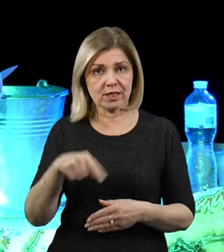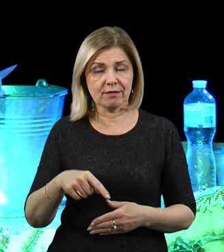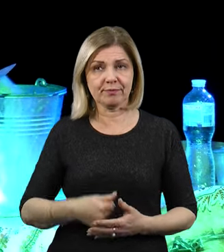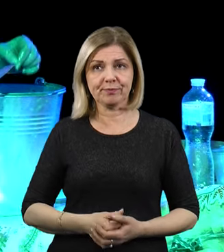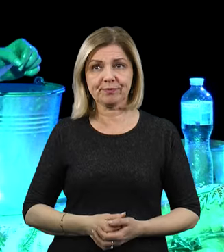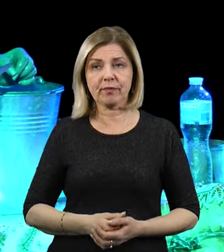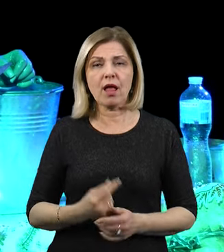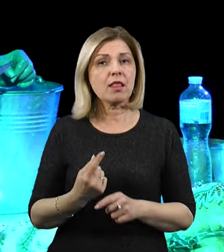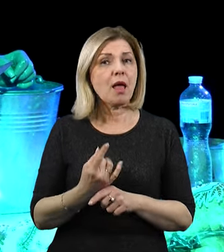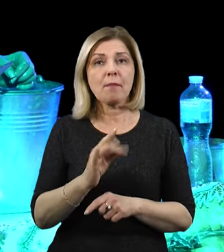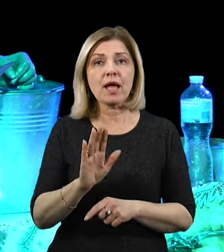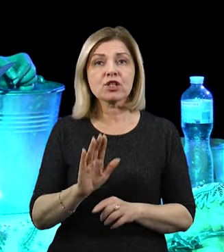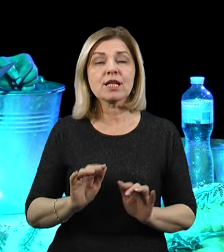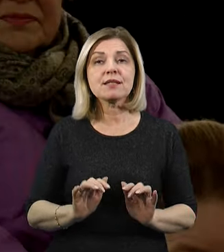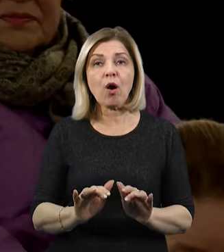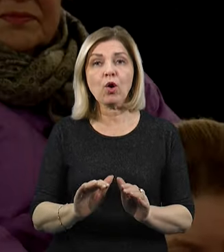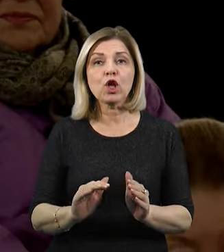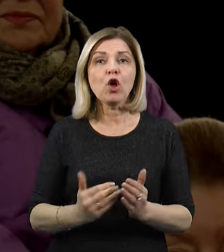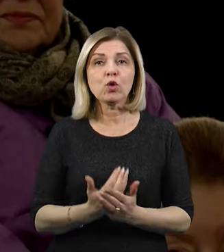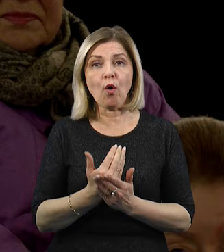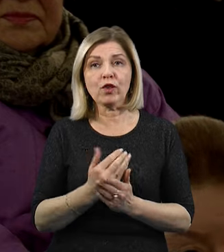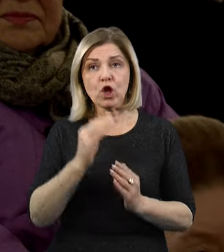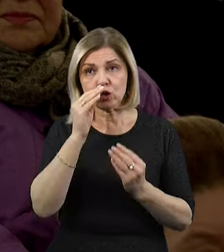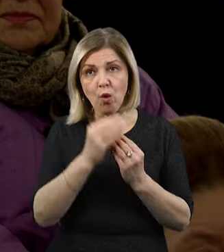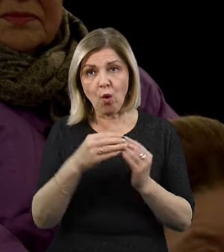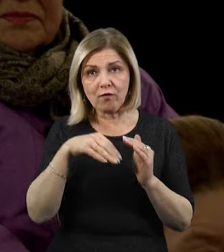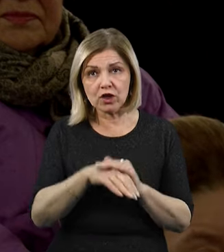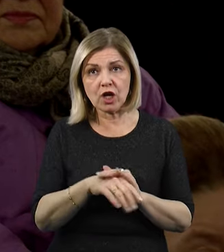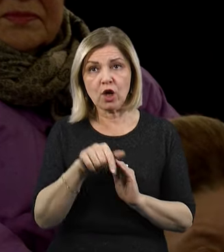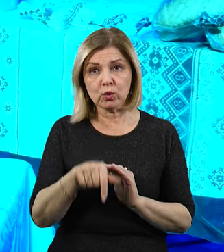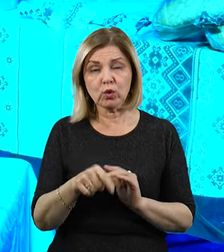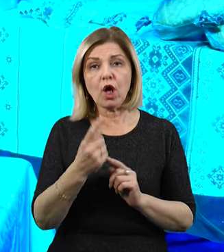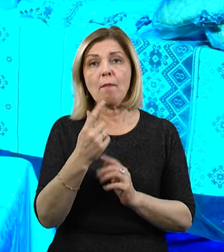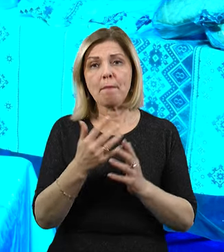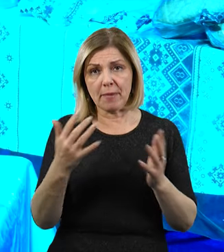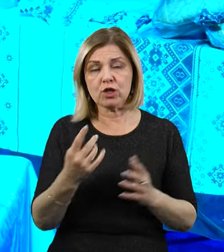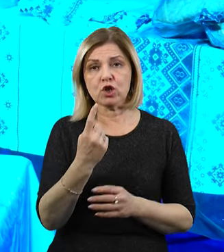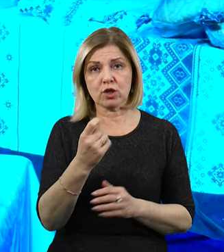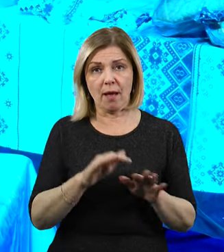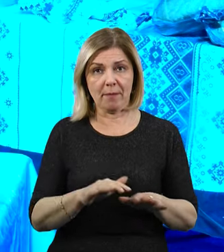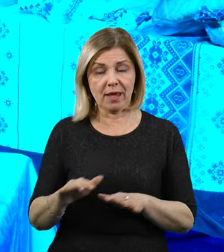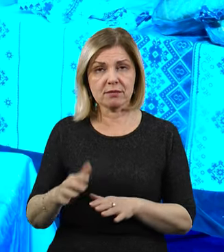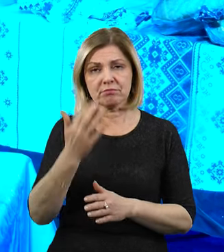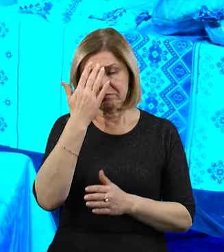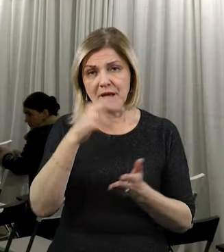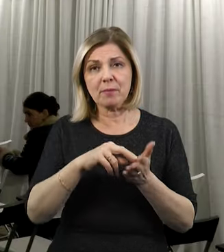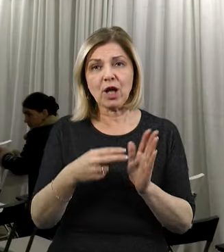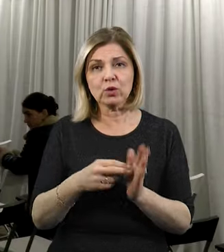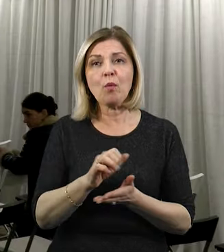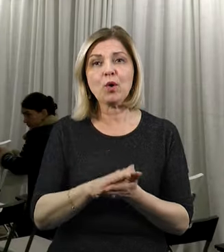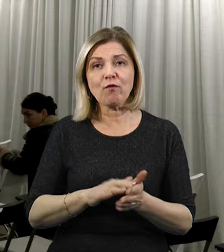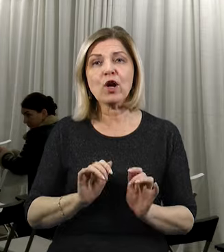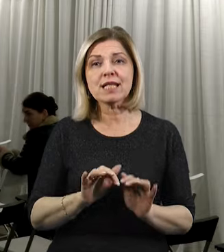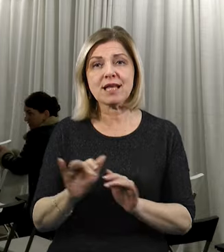Це вже не перший захід в оновленому сховищі, яке налічує більше ста місць. Планують і надалі проводити подібні заходи саме тут,